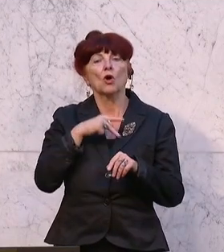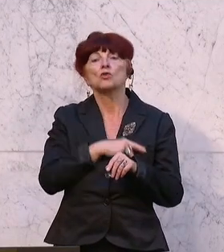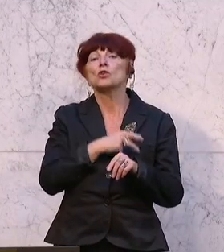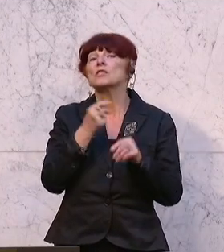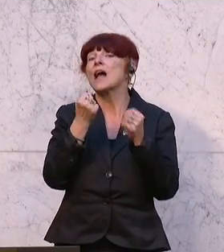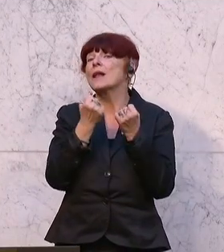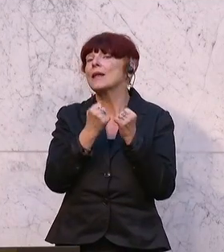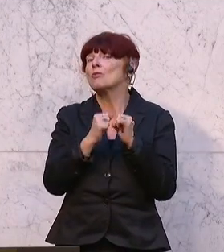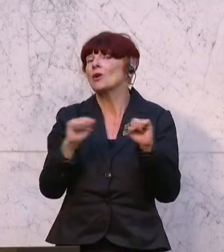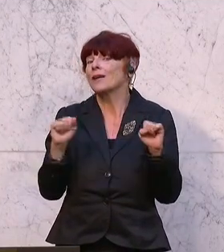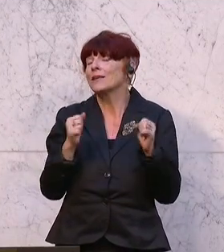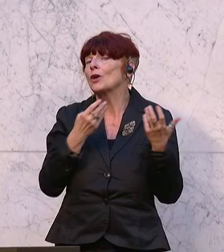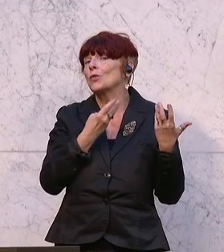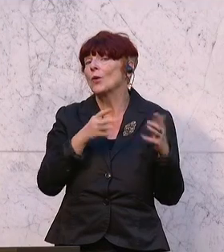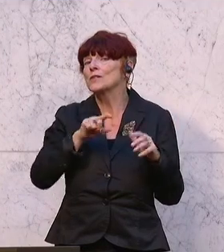Bruno Kreisky.